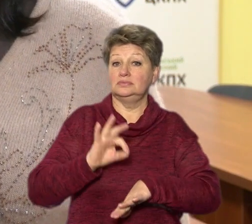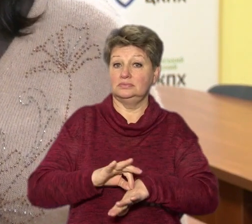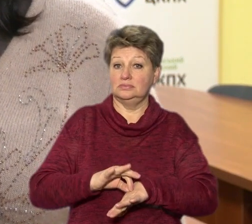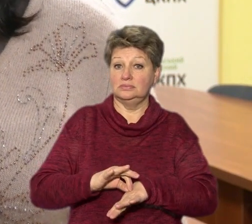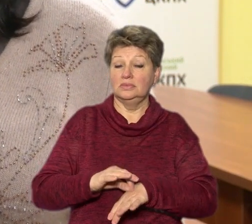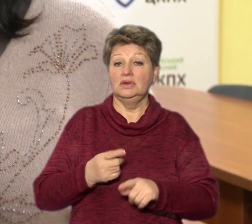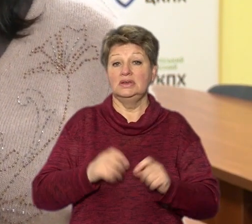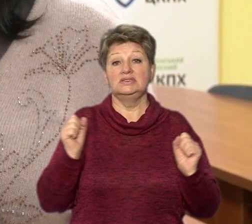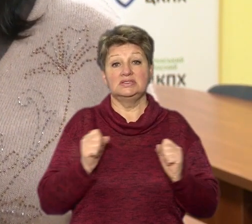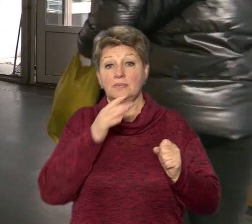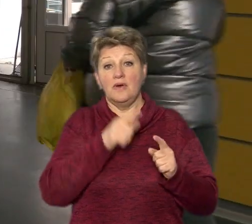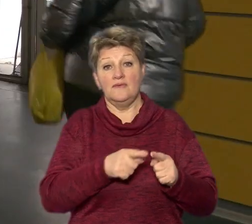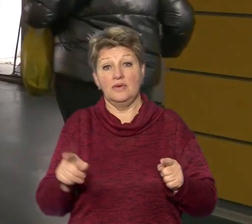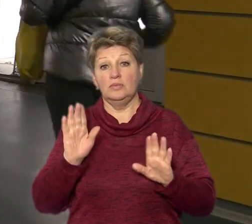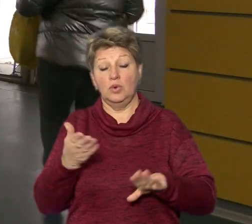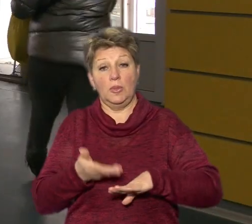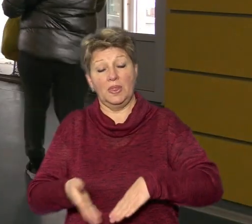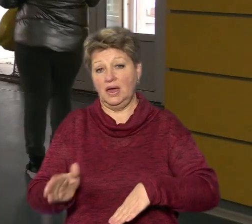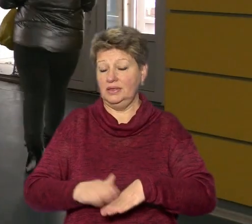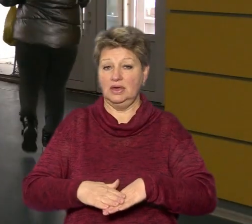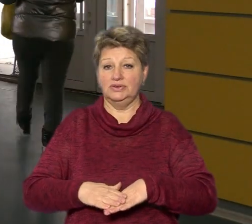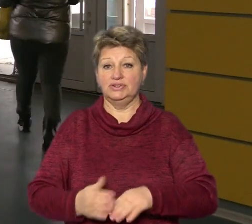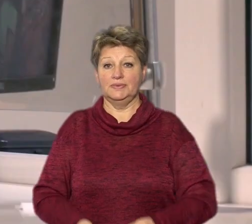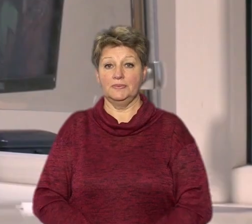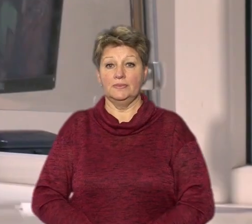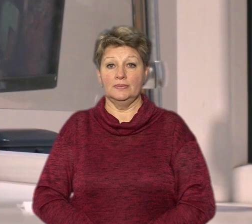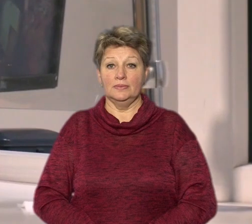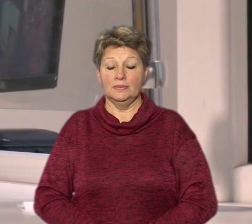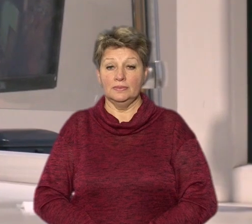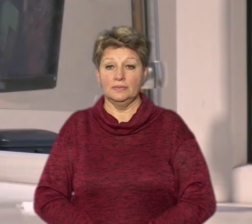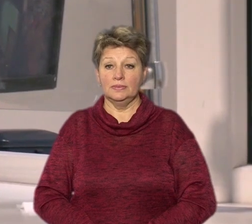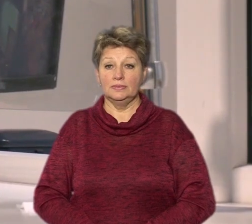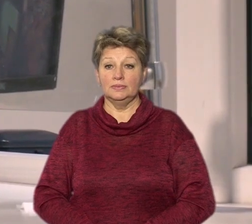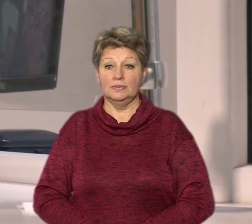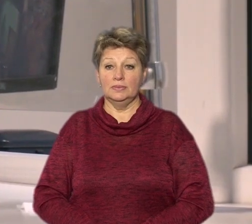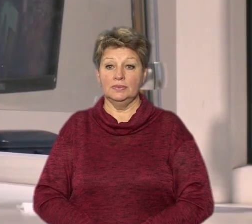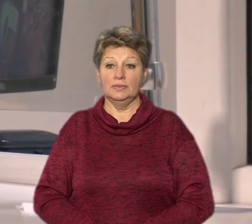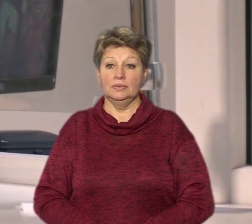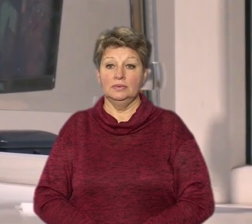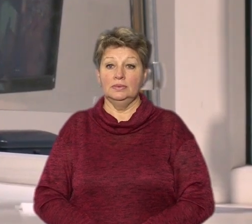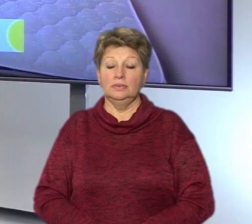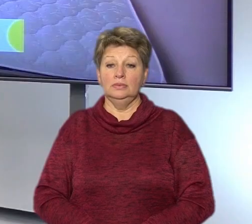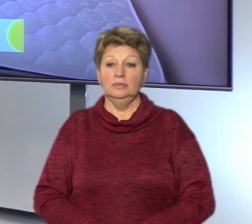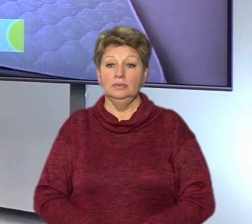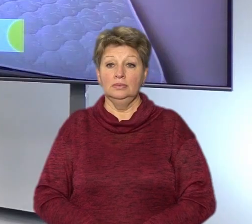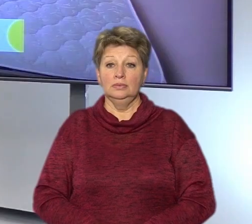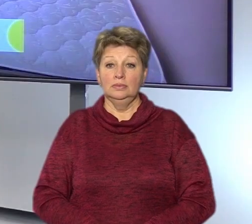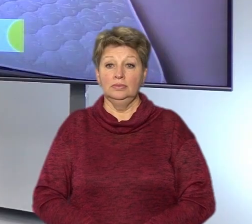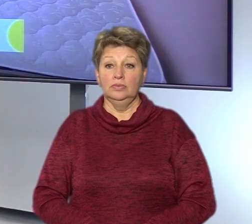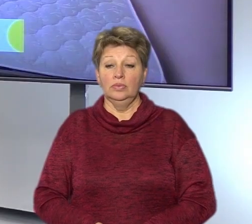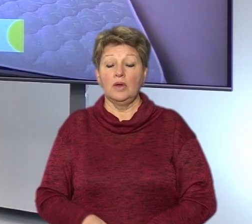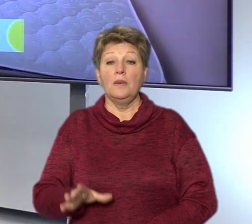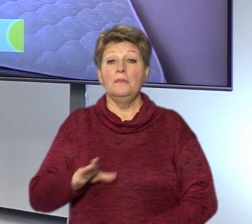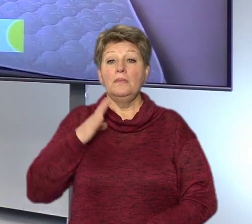Зимові періоди будуть у нас найтяжчі. Анастасія Кашоїд, Сергій Єфімов, Суспільне, Новини, Черкаси. У